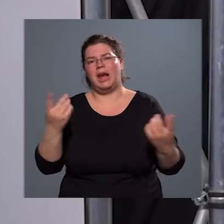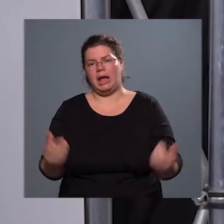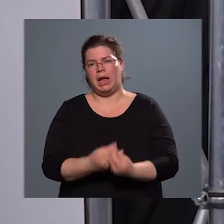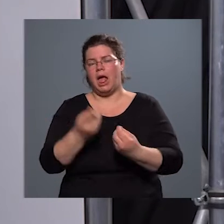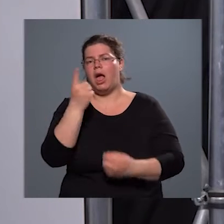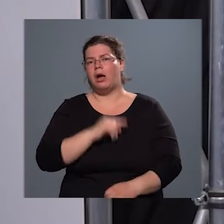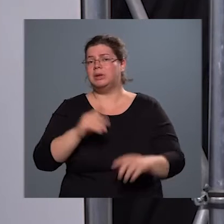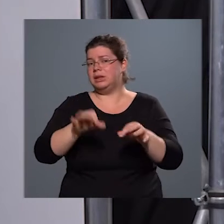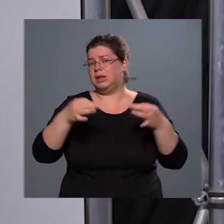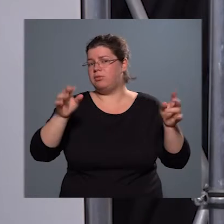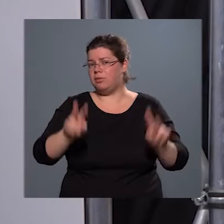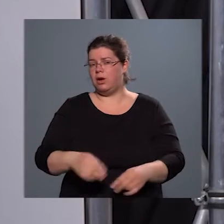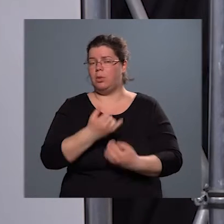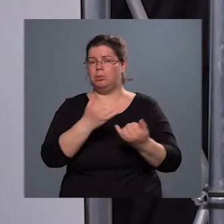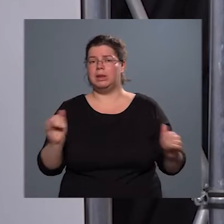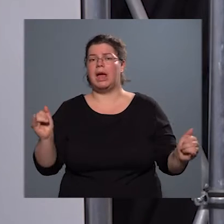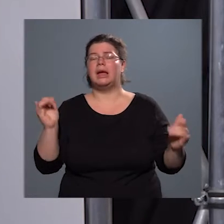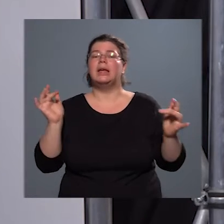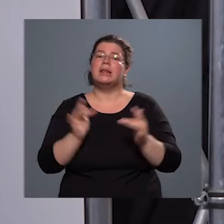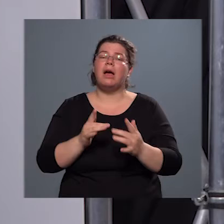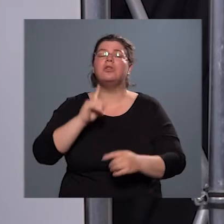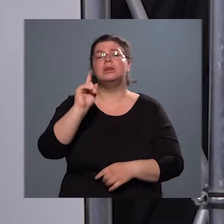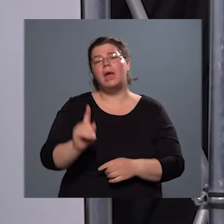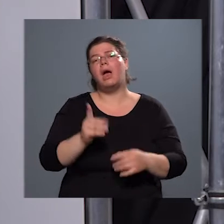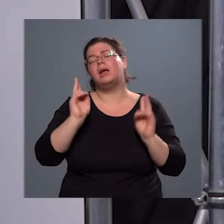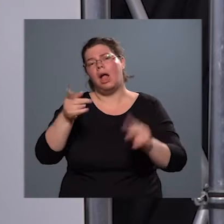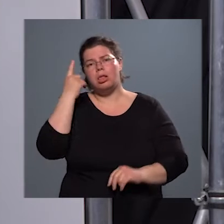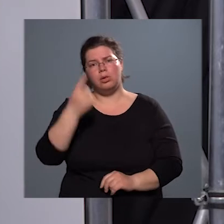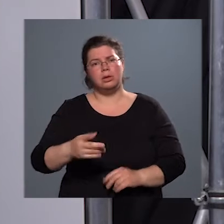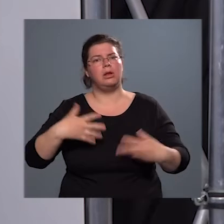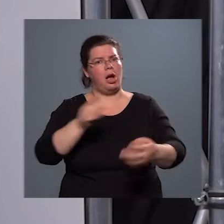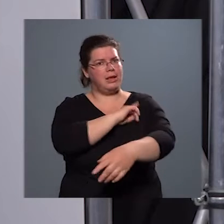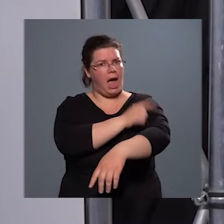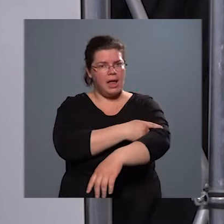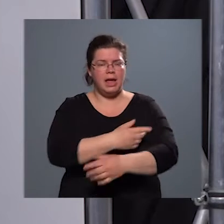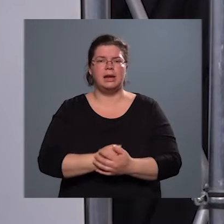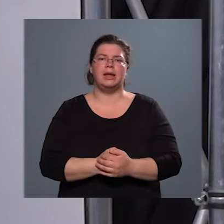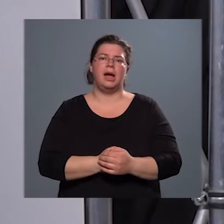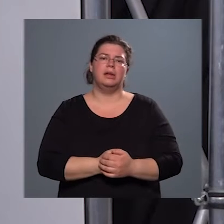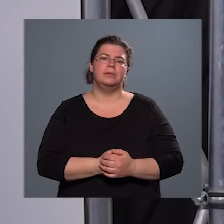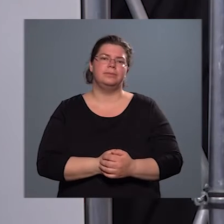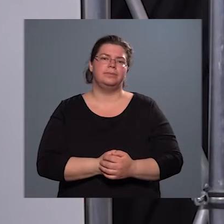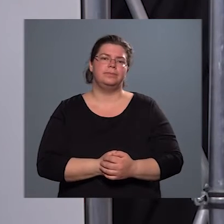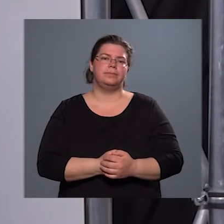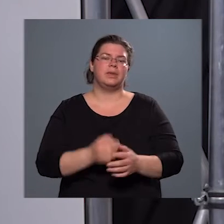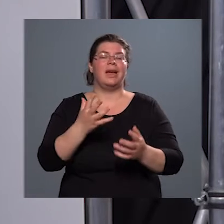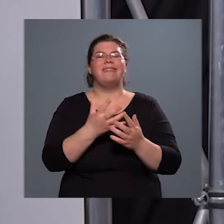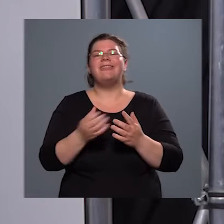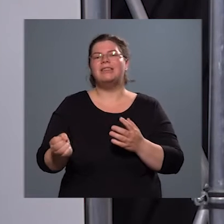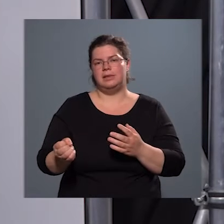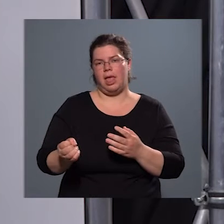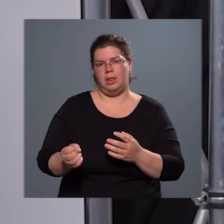nyilvánvaló, hogy mindenki cáfol, de azért azt tudni kell, hogy óriási energiát vesz el